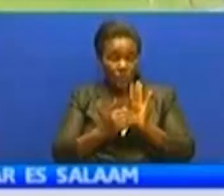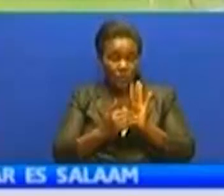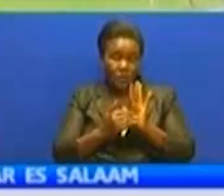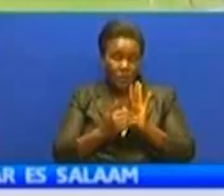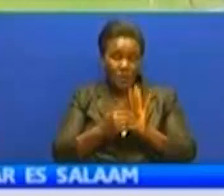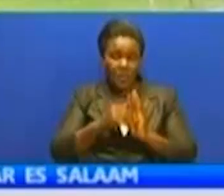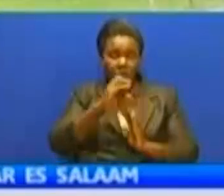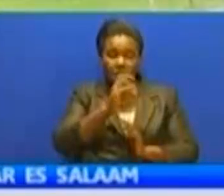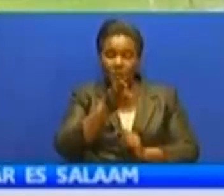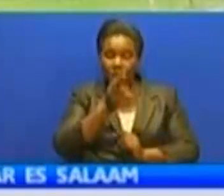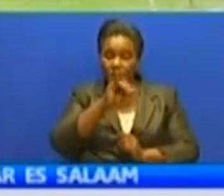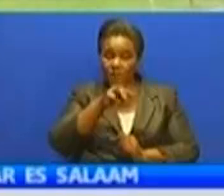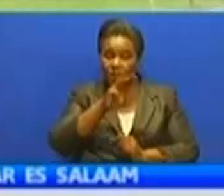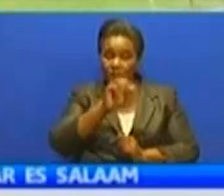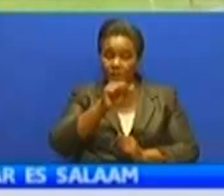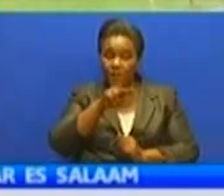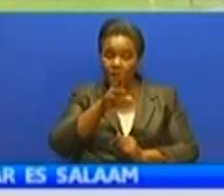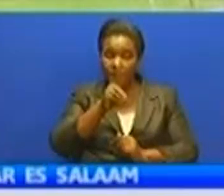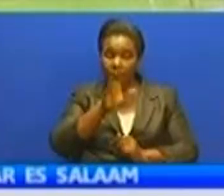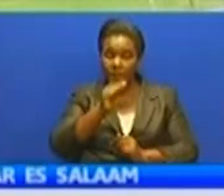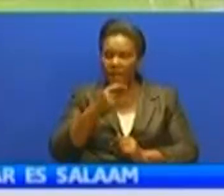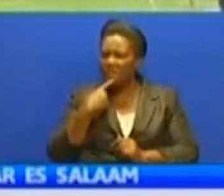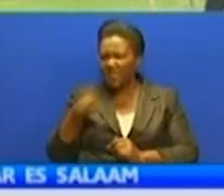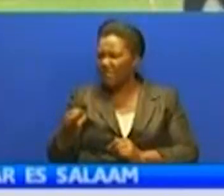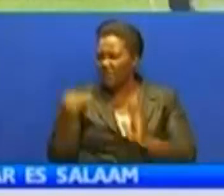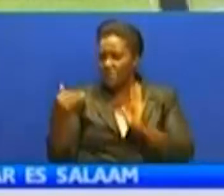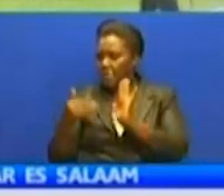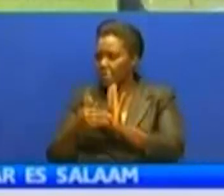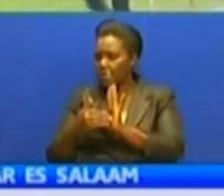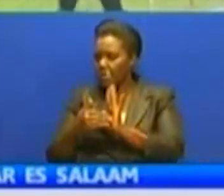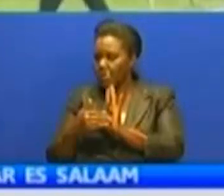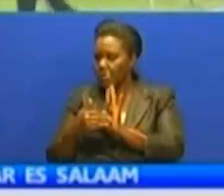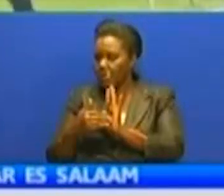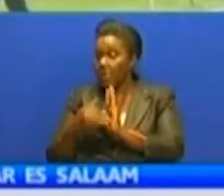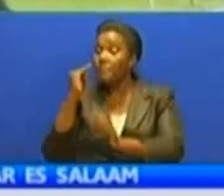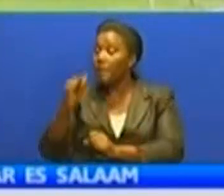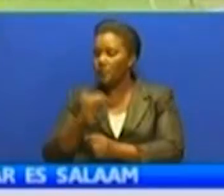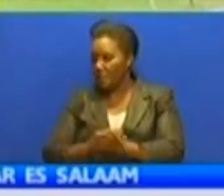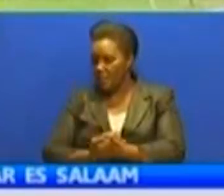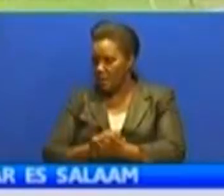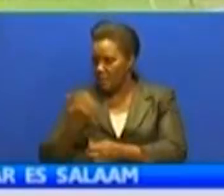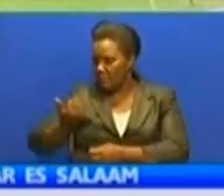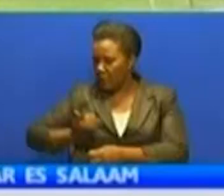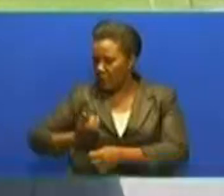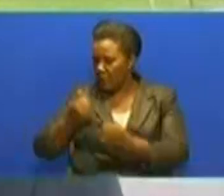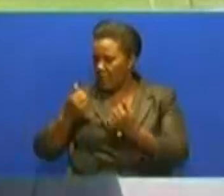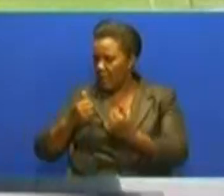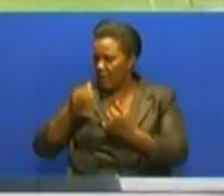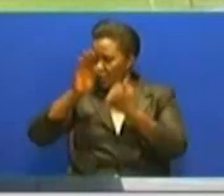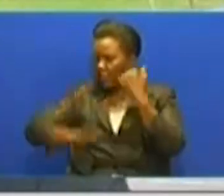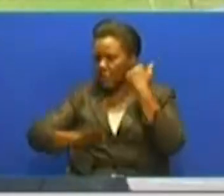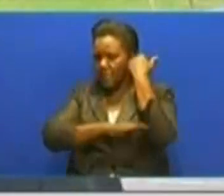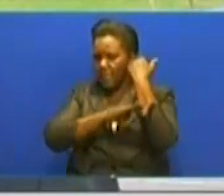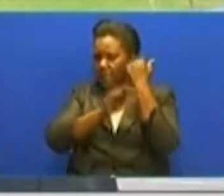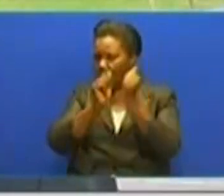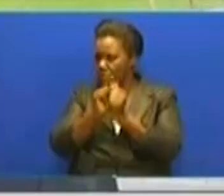Mwana shiria leo na adichimanda anabainisha kuwa ni kinyume cha shiria kumuazesha binti ya leo chini ya miaka kuminanane.